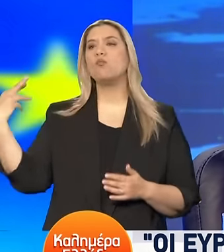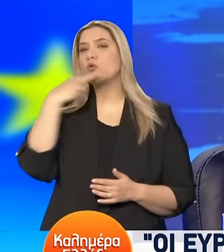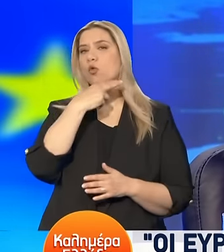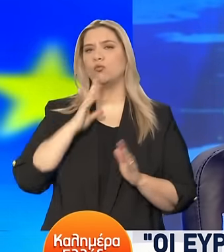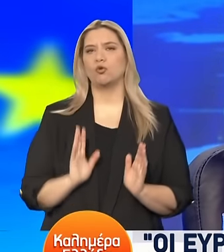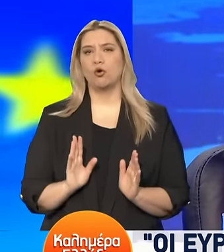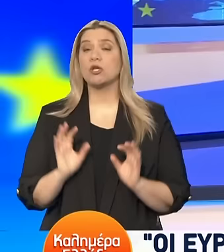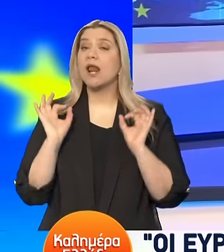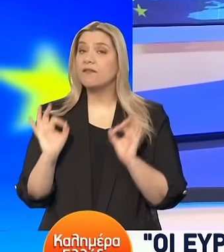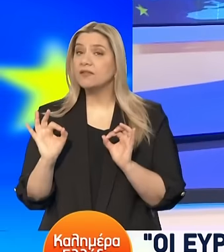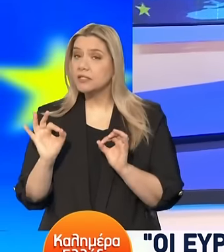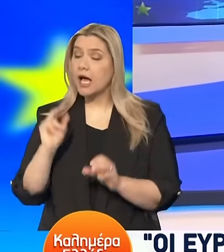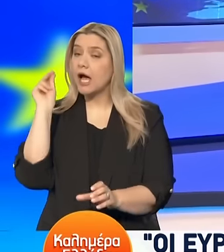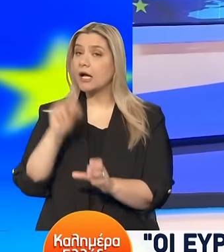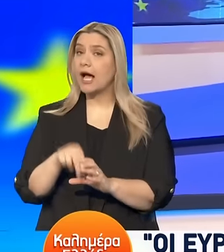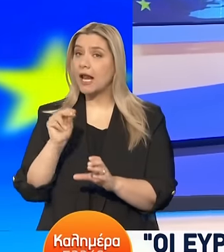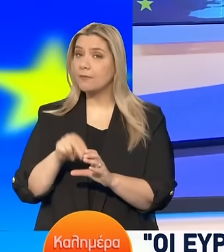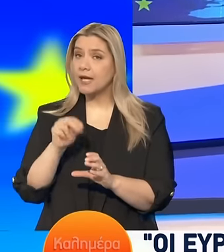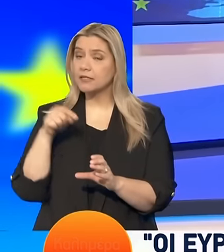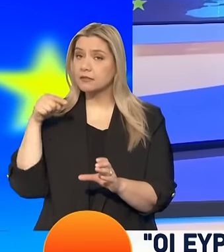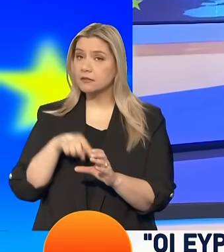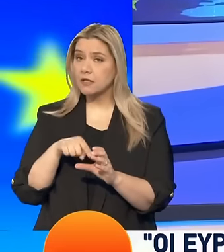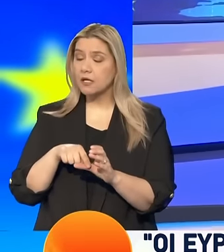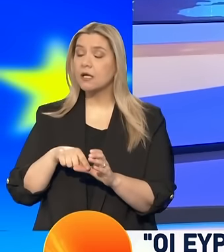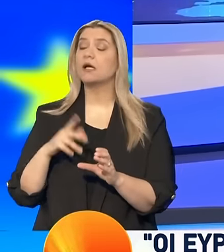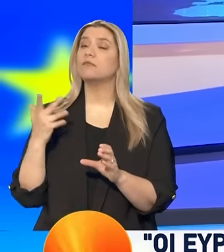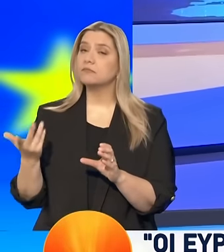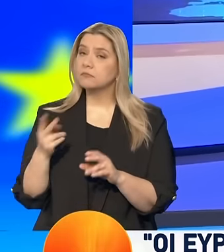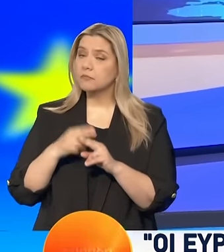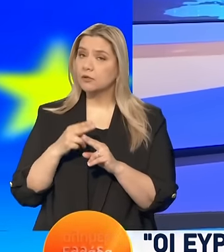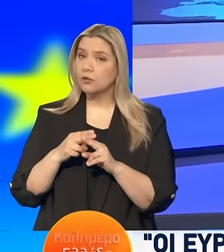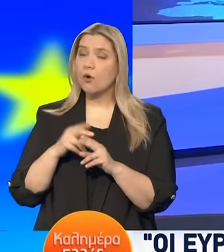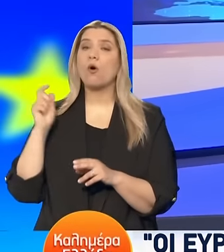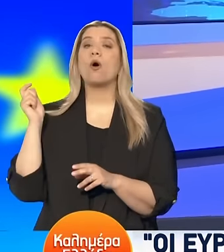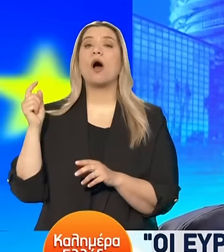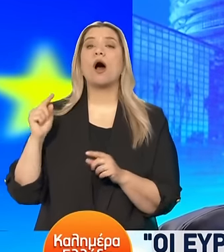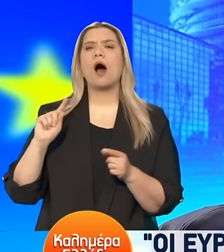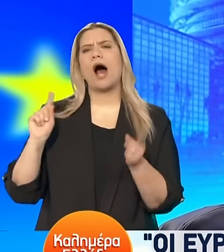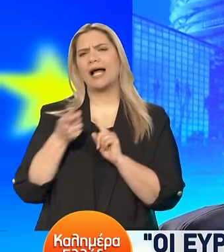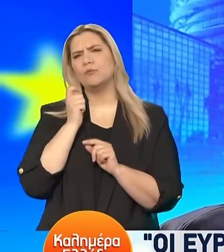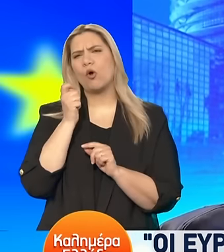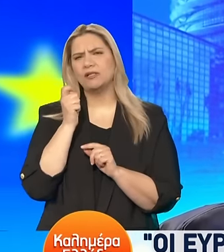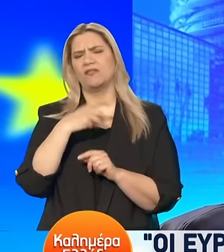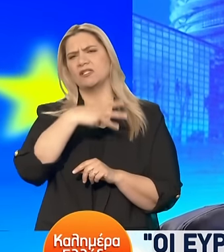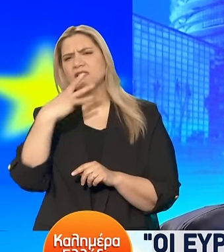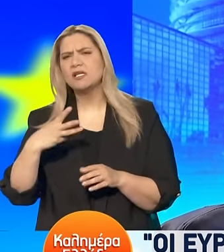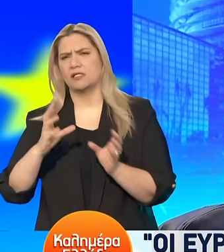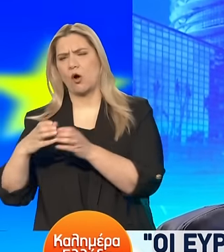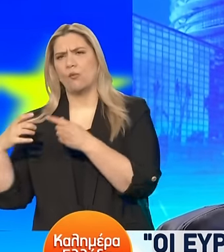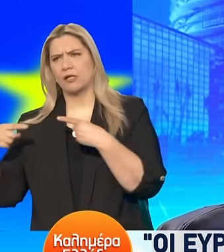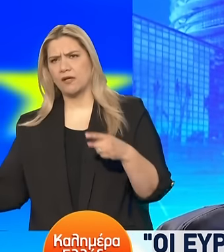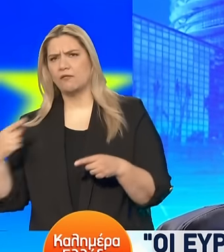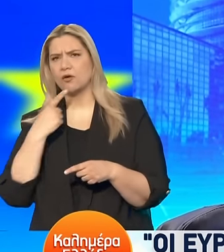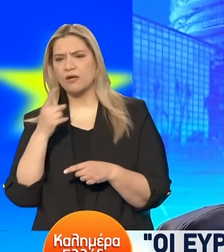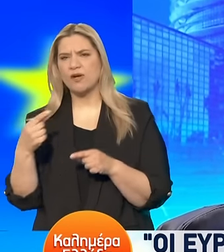επειδή είναι εθνική κάλπη και επειδή η αντιπολίτευση έχει μετατρέψει αυτές τις εκλογές σε ένα άτυπο δημοψήφισμα κατά της